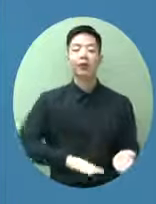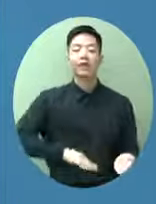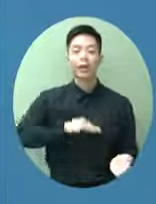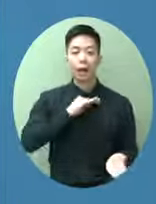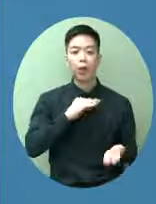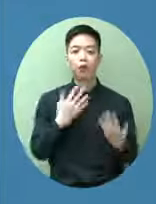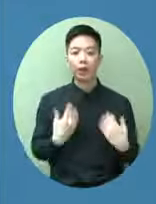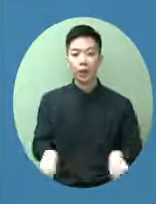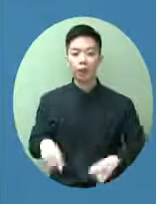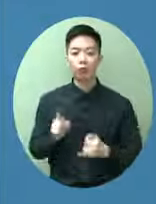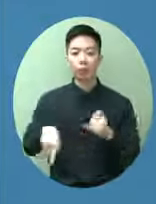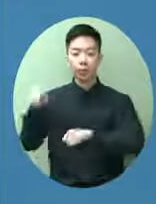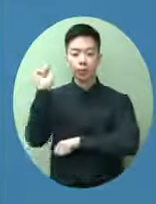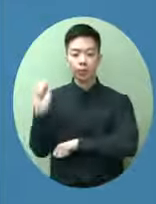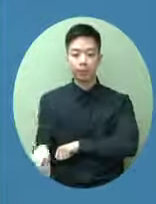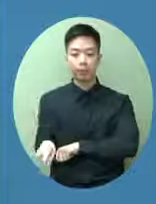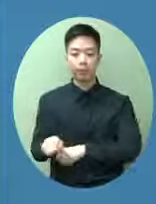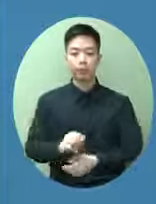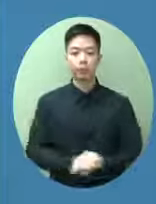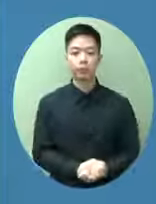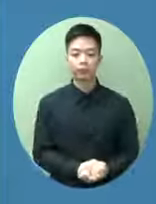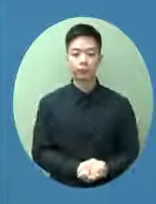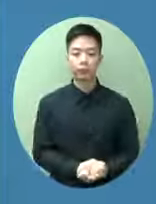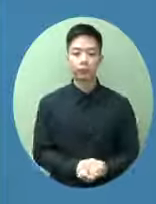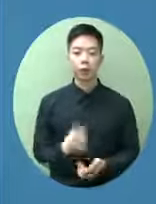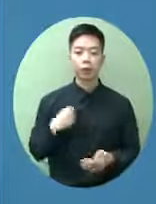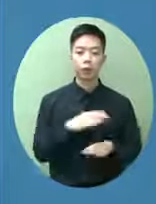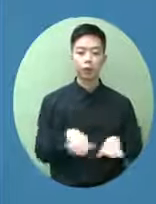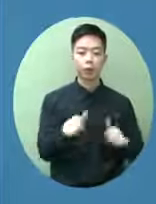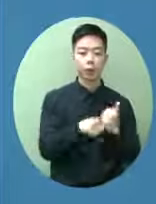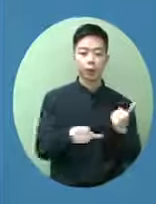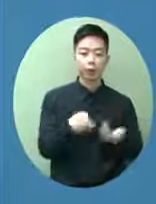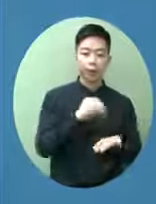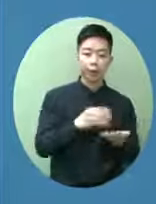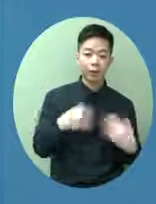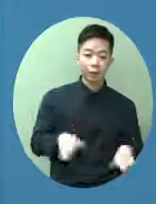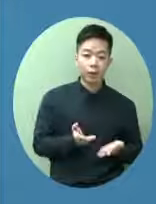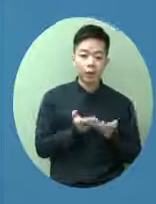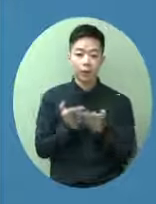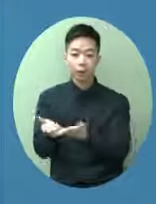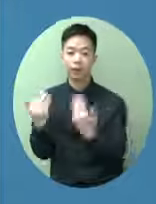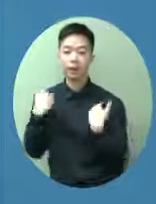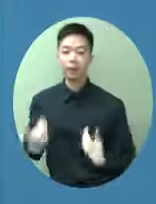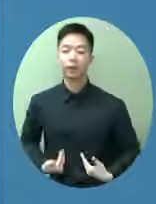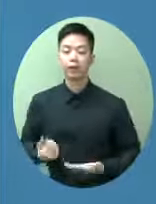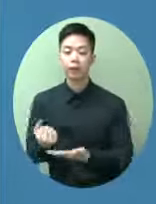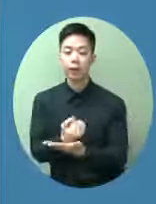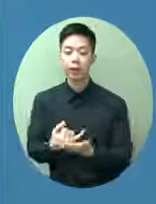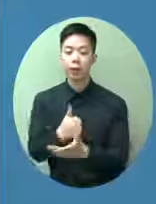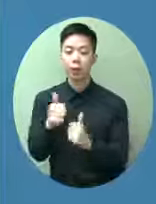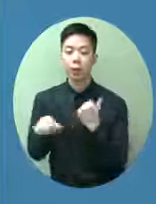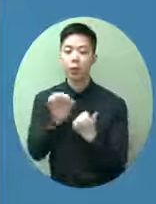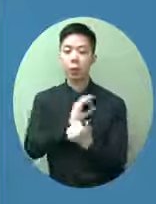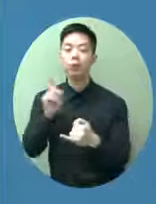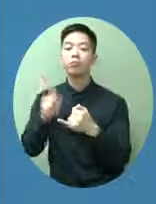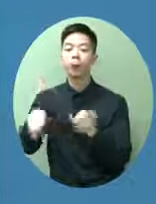港委作了這個決定然後交給資格審查委員會來做這個決定第三個問題